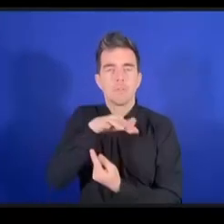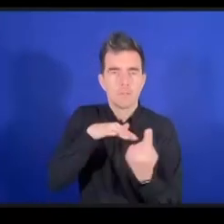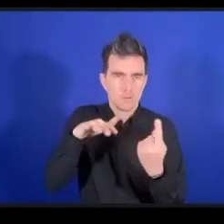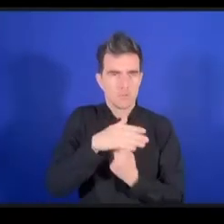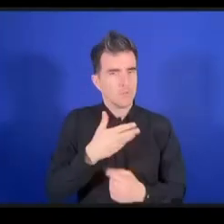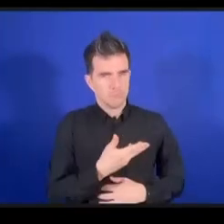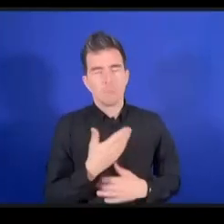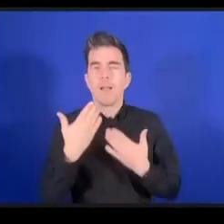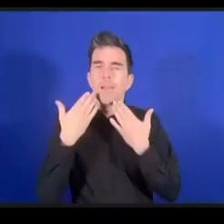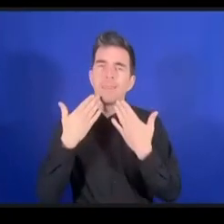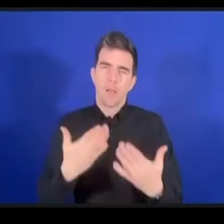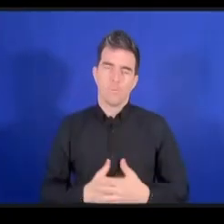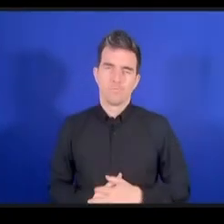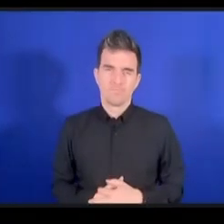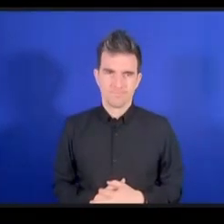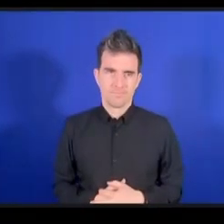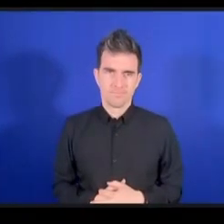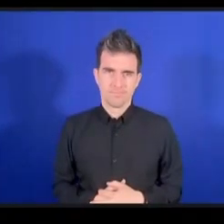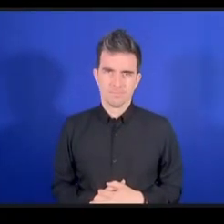محمد